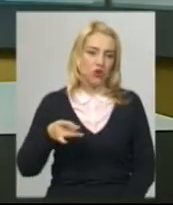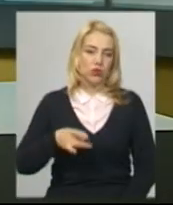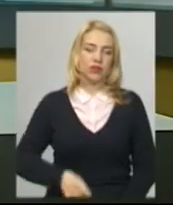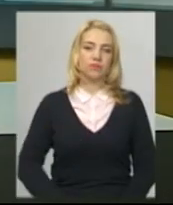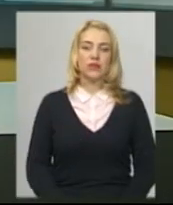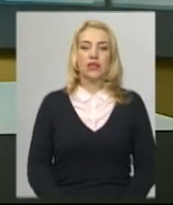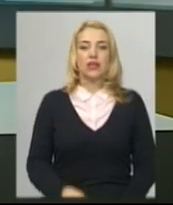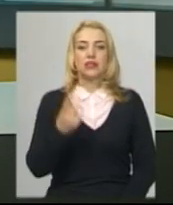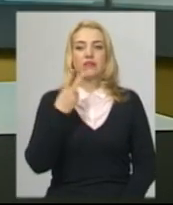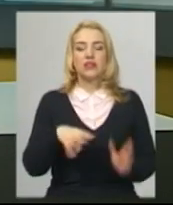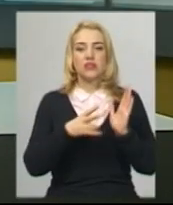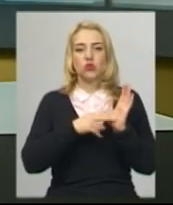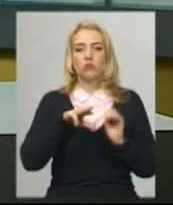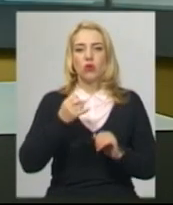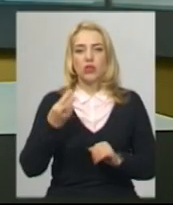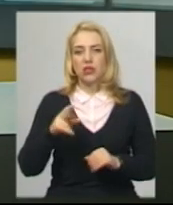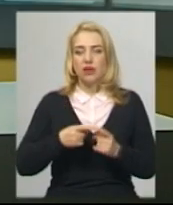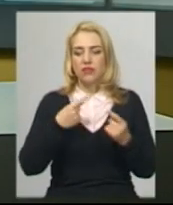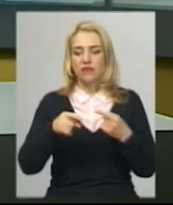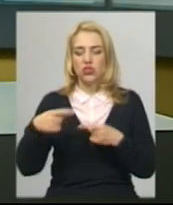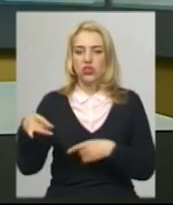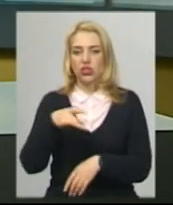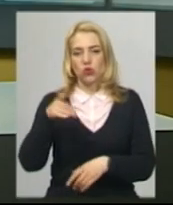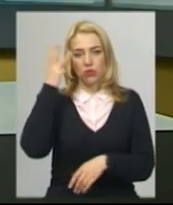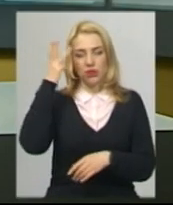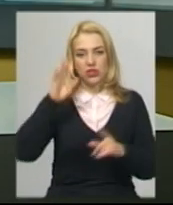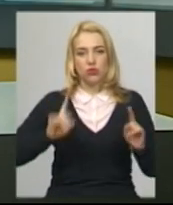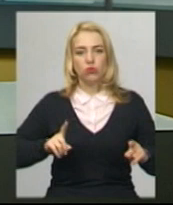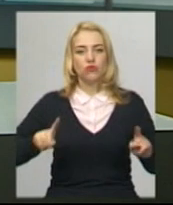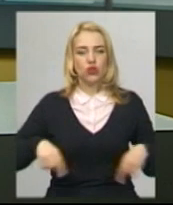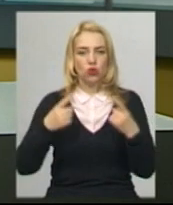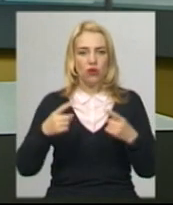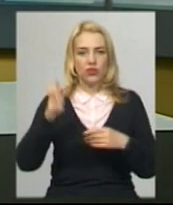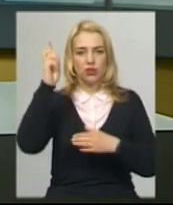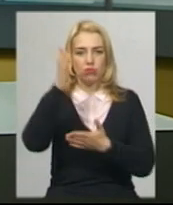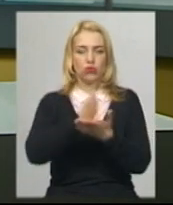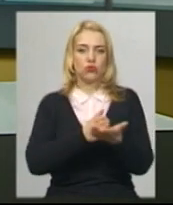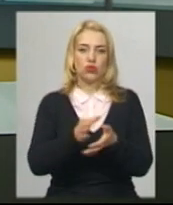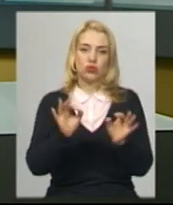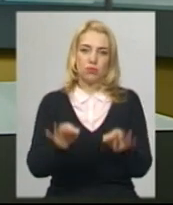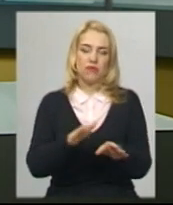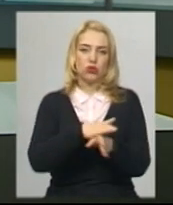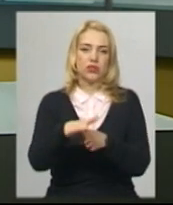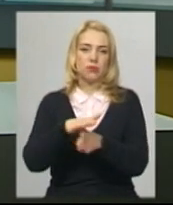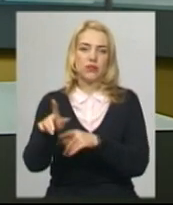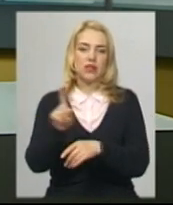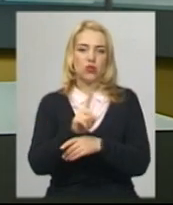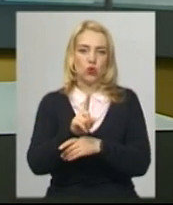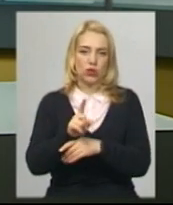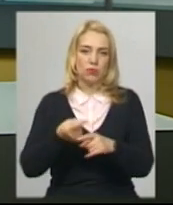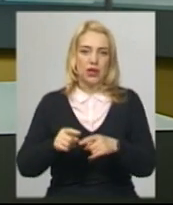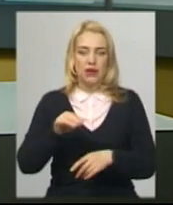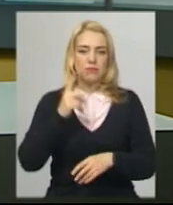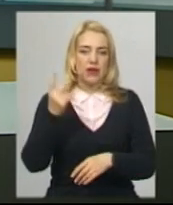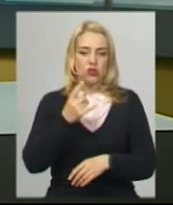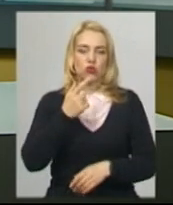З 27 травня в інших районах Хмельниччини відновлять богослужіння. Щоправда, із дотриманням норм. З 1 червня